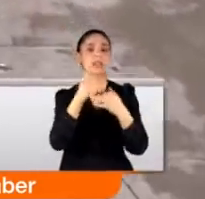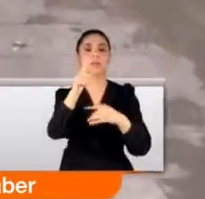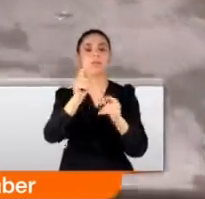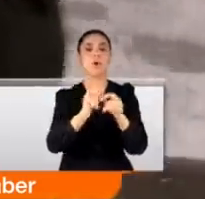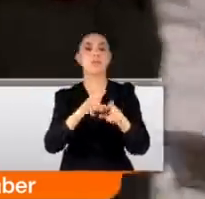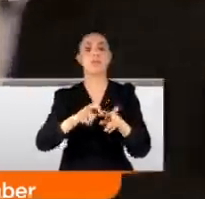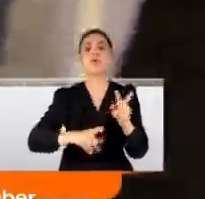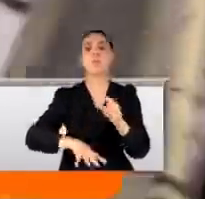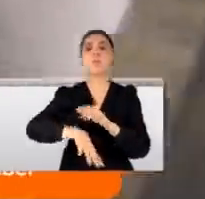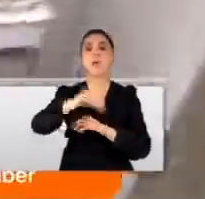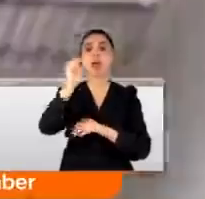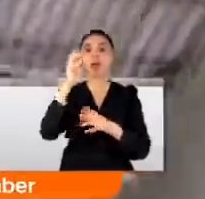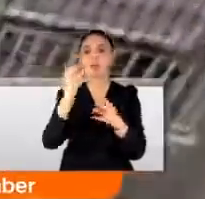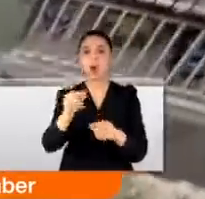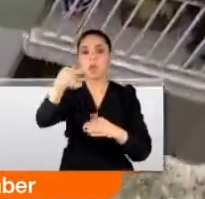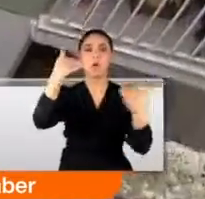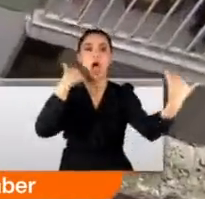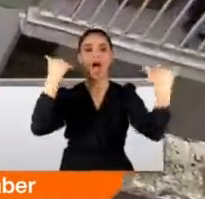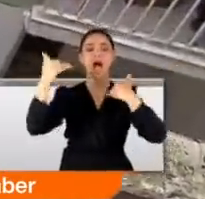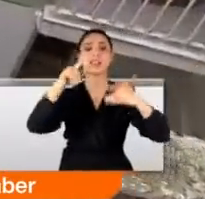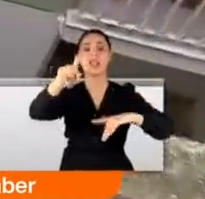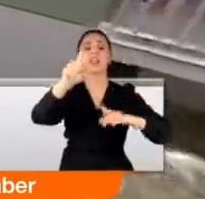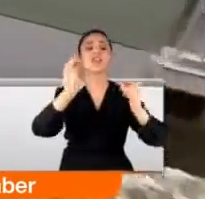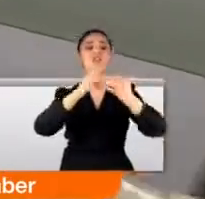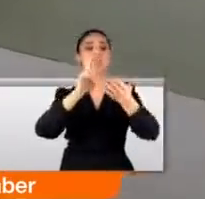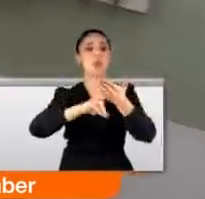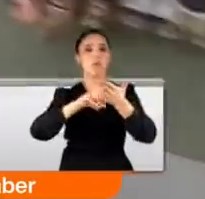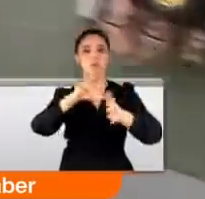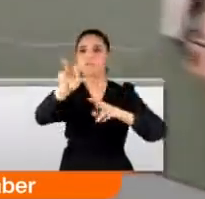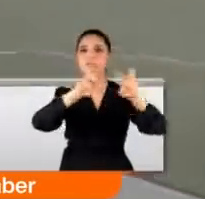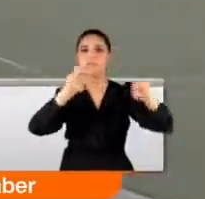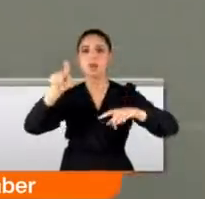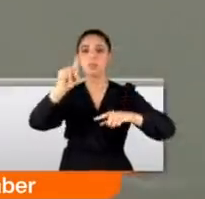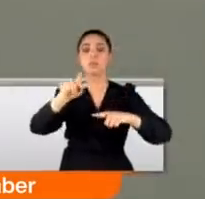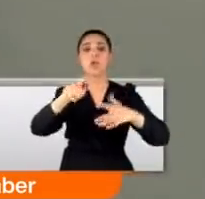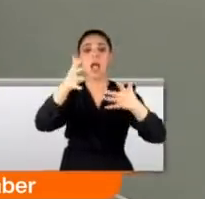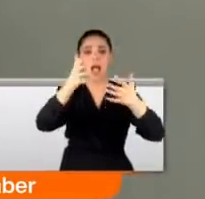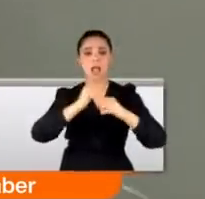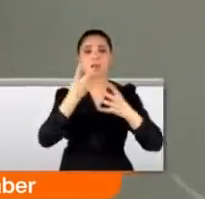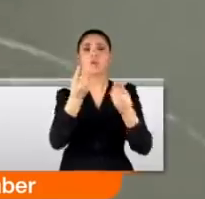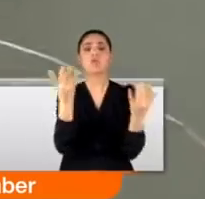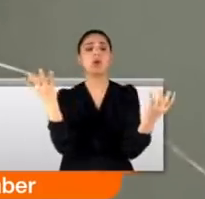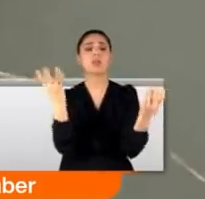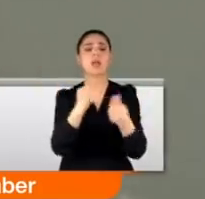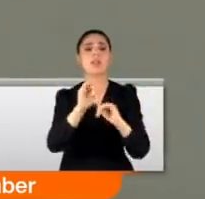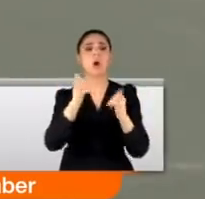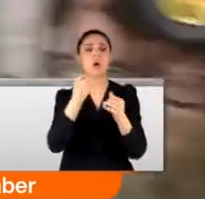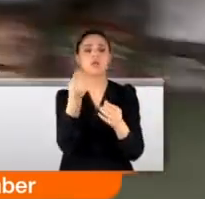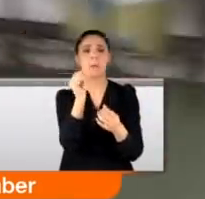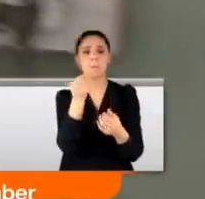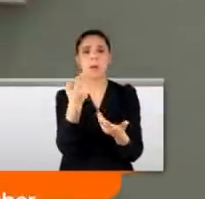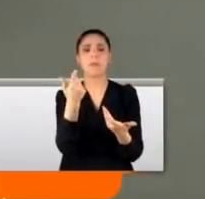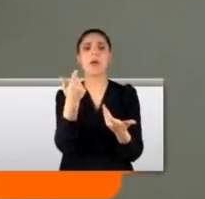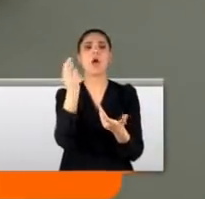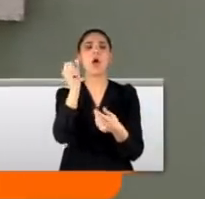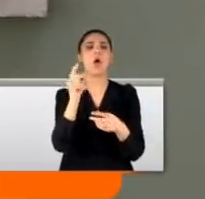merkezi olarak kullanılan işte bu adresten çete üyelerini topladı. Ayrıca çete üyeleriyle birlikte çok sayıda oyuncak bebek, öküz